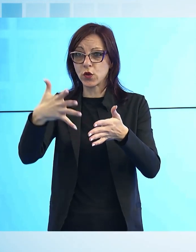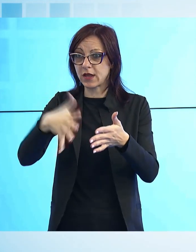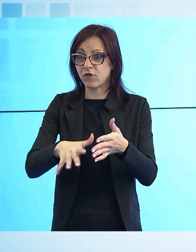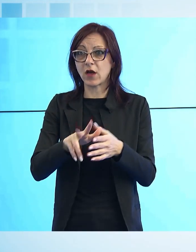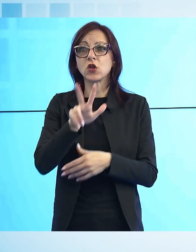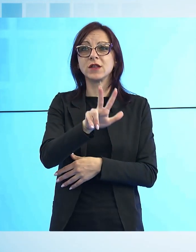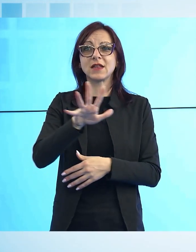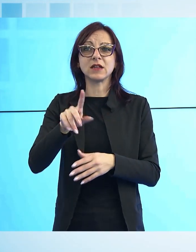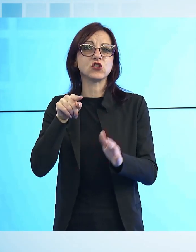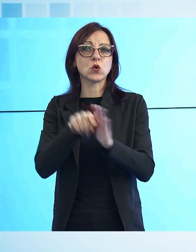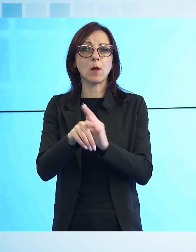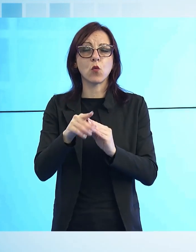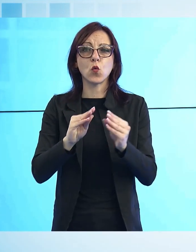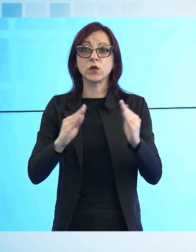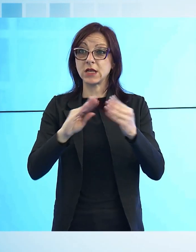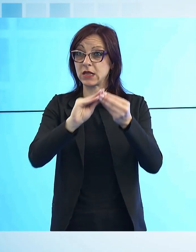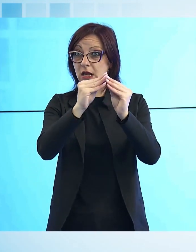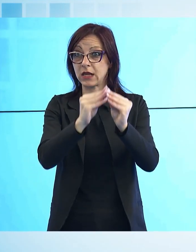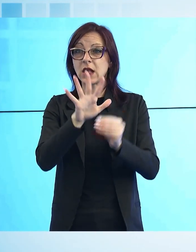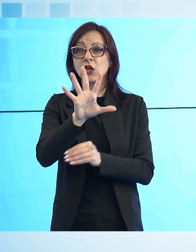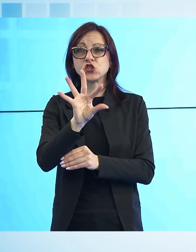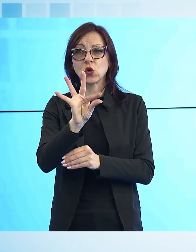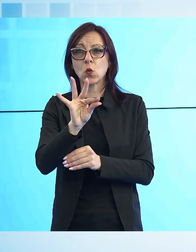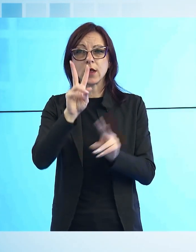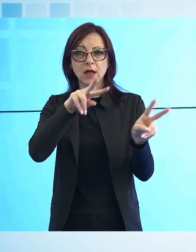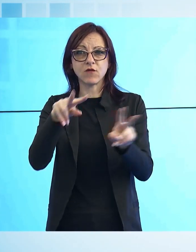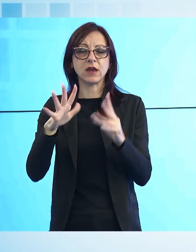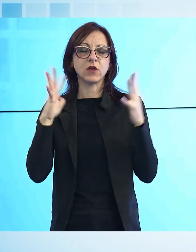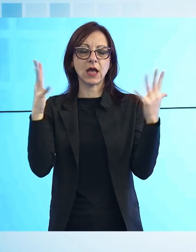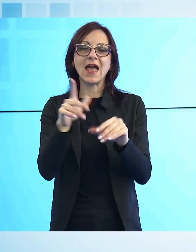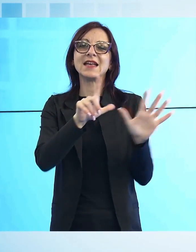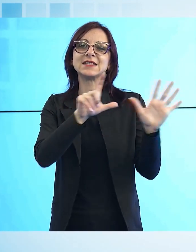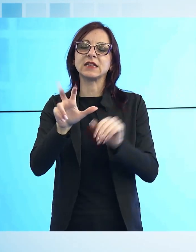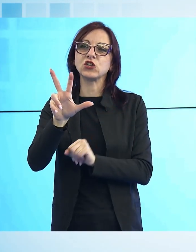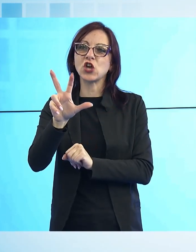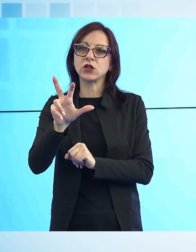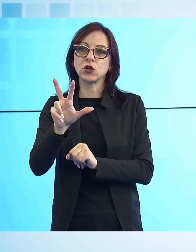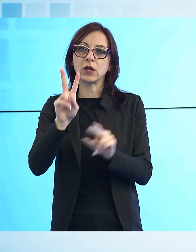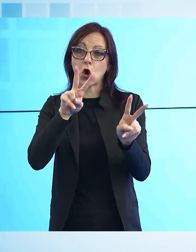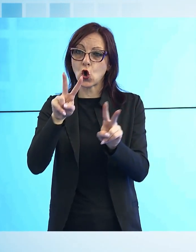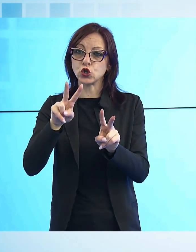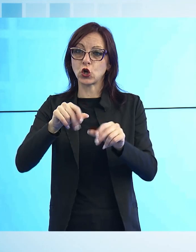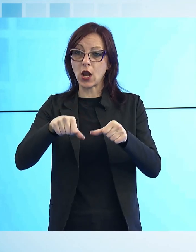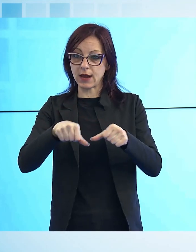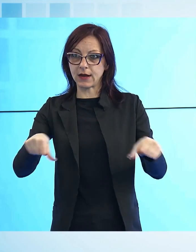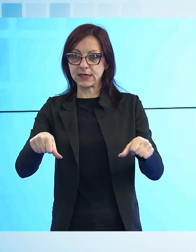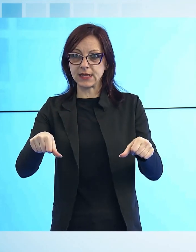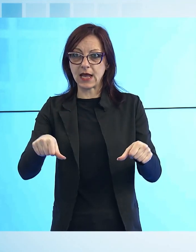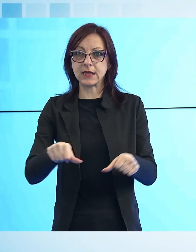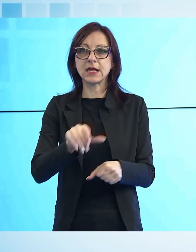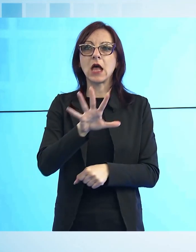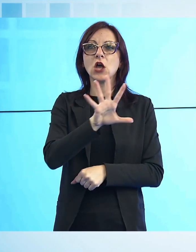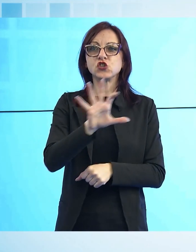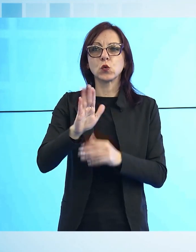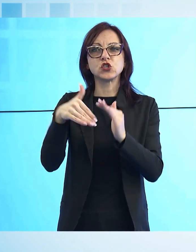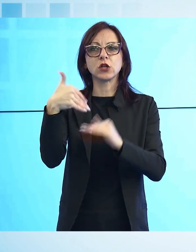abusi edilizi 50 verifiche ambientali 730 accertamenti di residenza oltre 500 persone